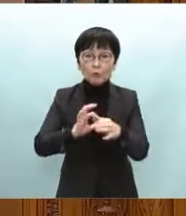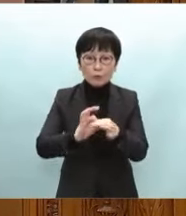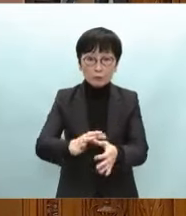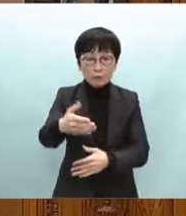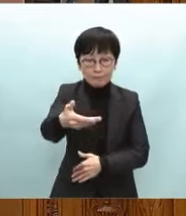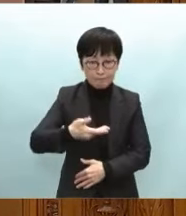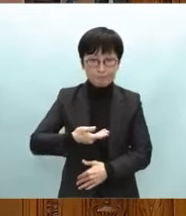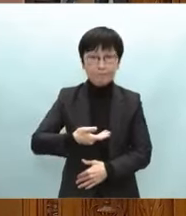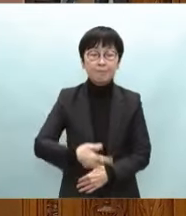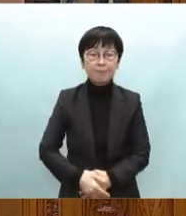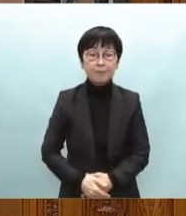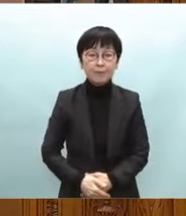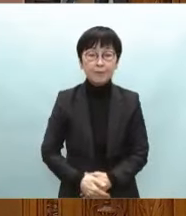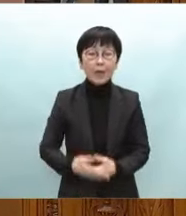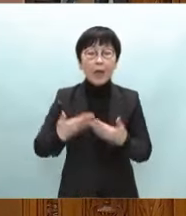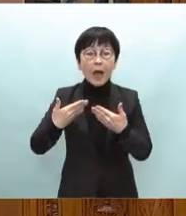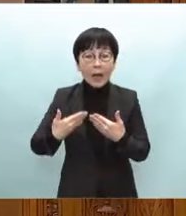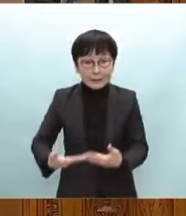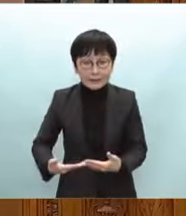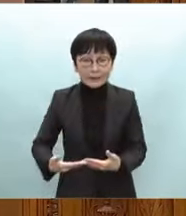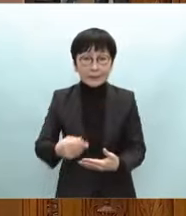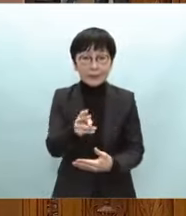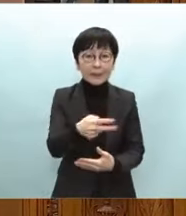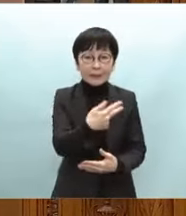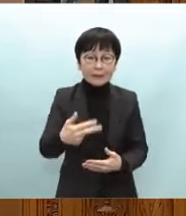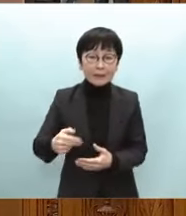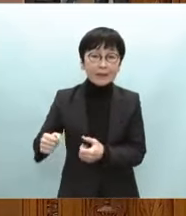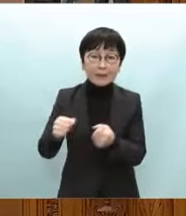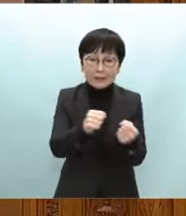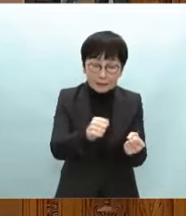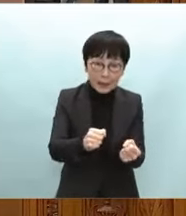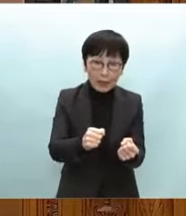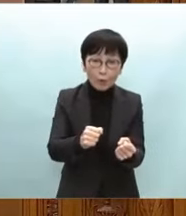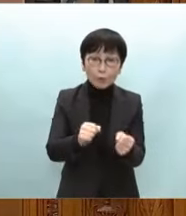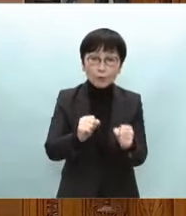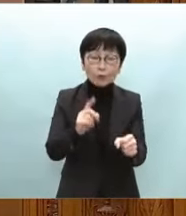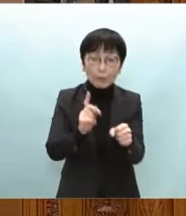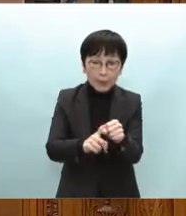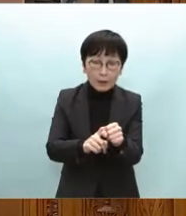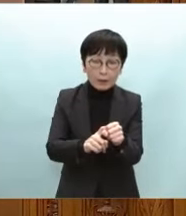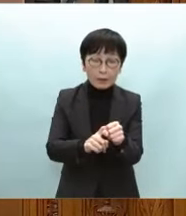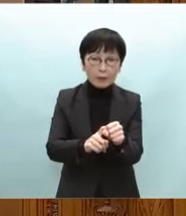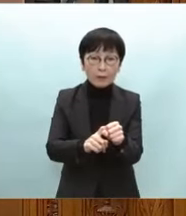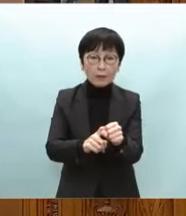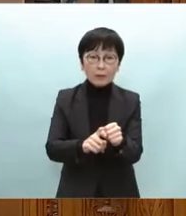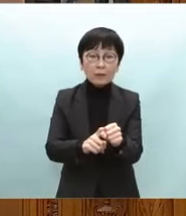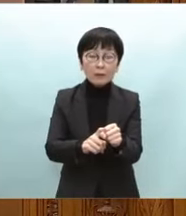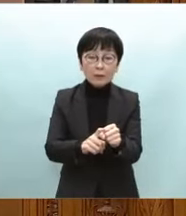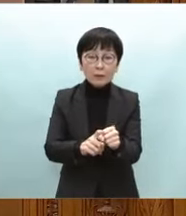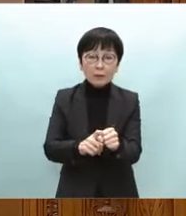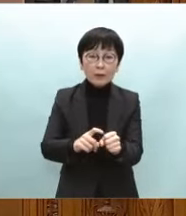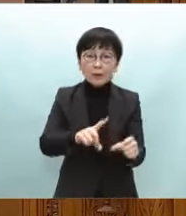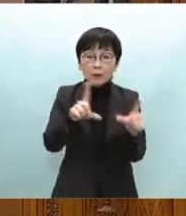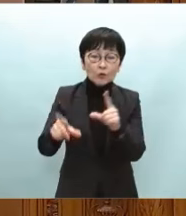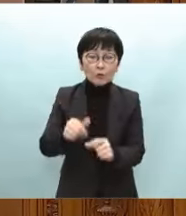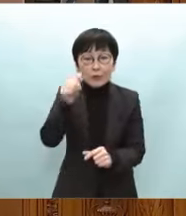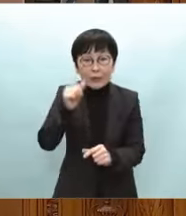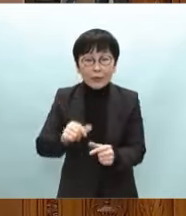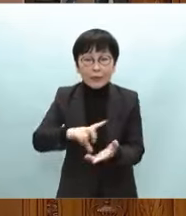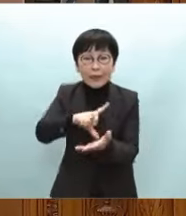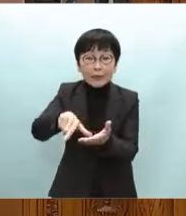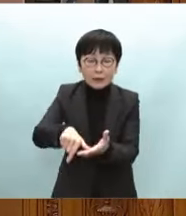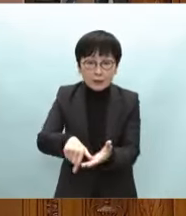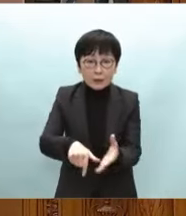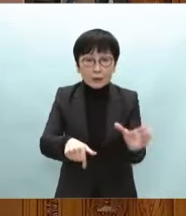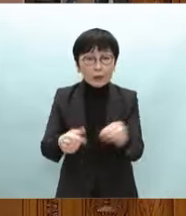ありました安心して二次避難等をしていただくためには再び住み慣れた土地に戻って